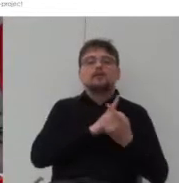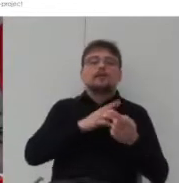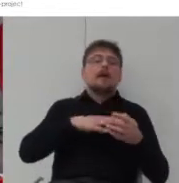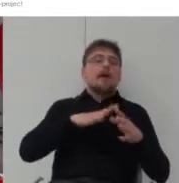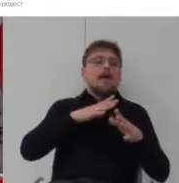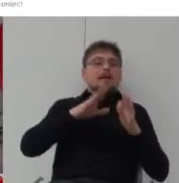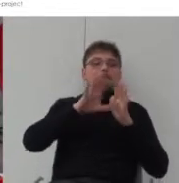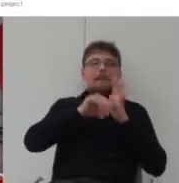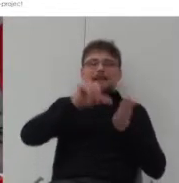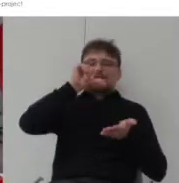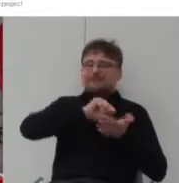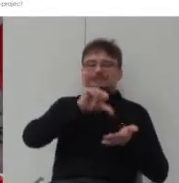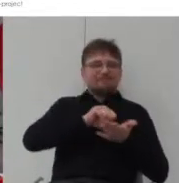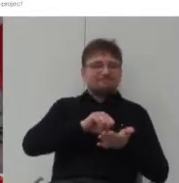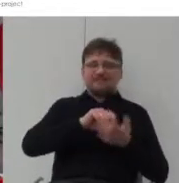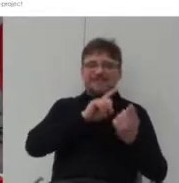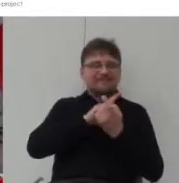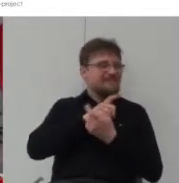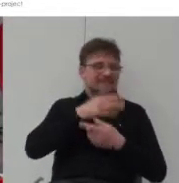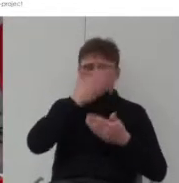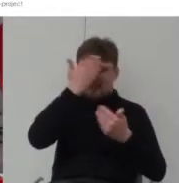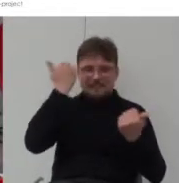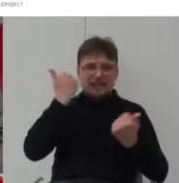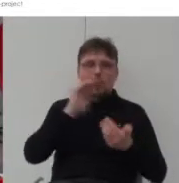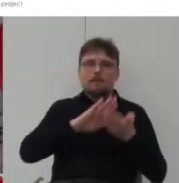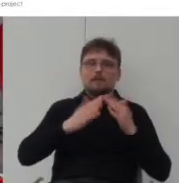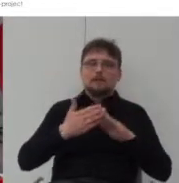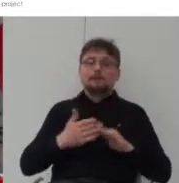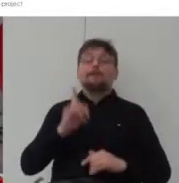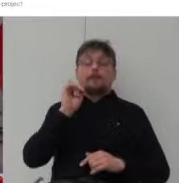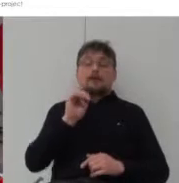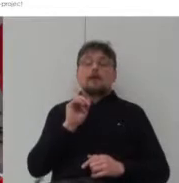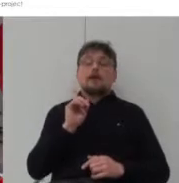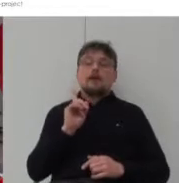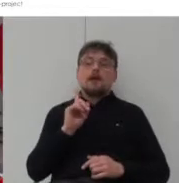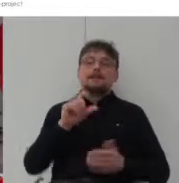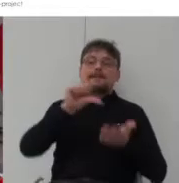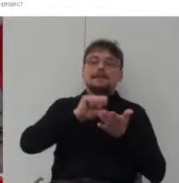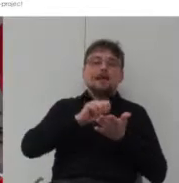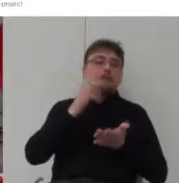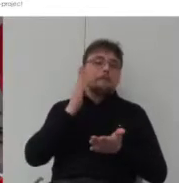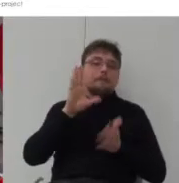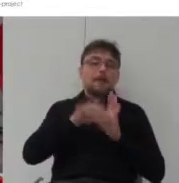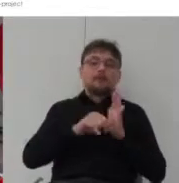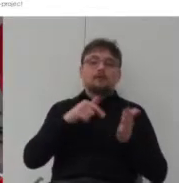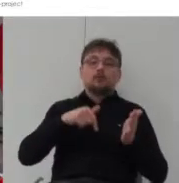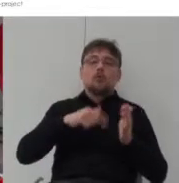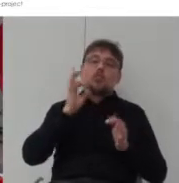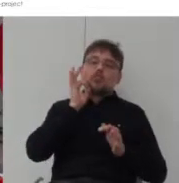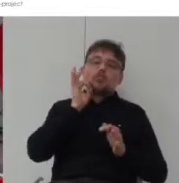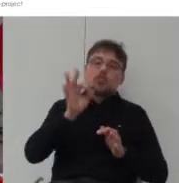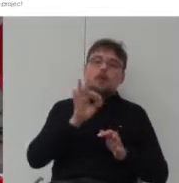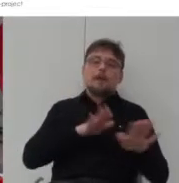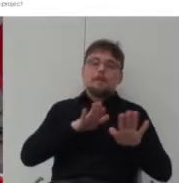mieszkaniówkach w centrach miast. Natomiast w wypadku mieszkaniówki w centrum miasta jest to lokalizacja dostęp do wszelkiego